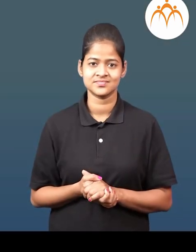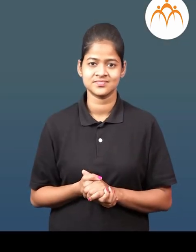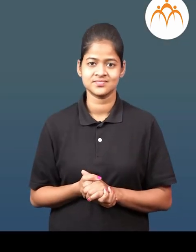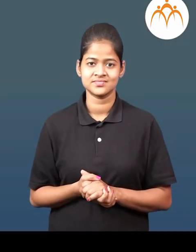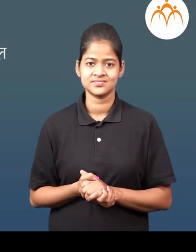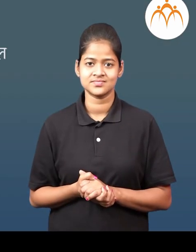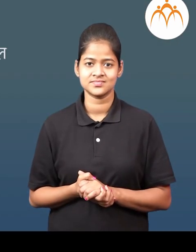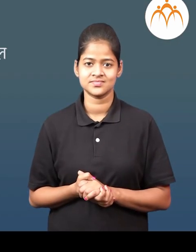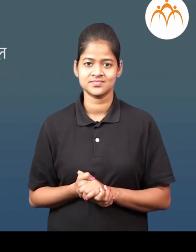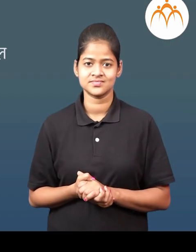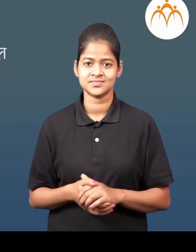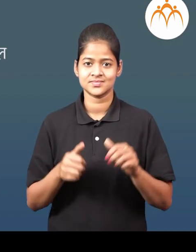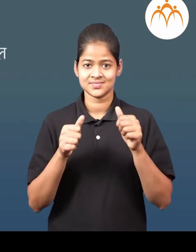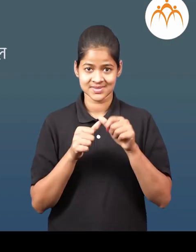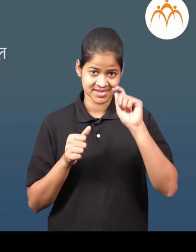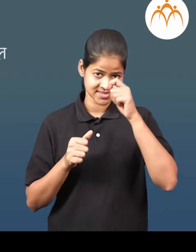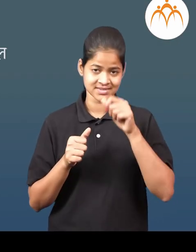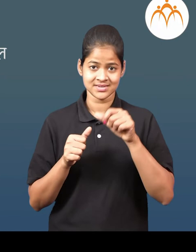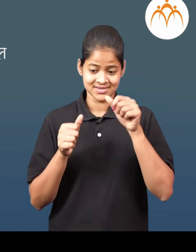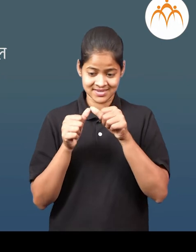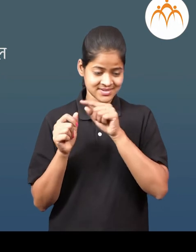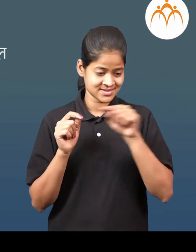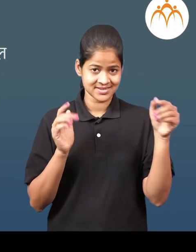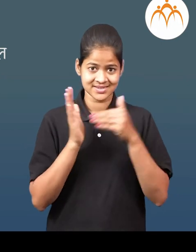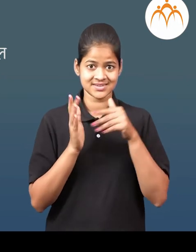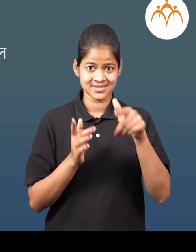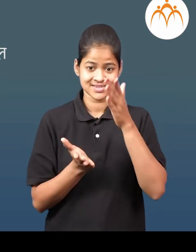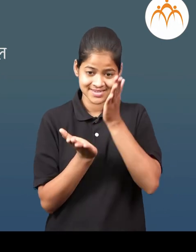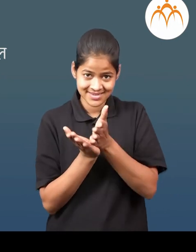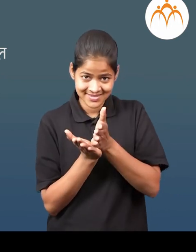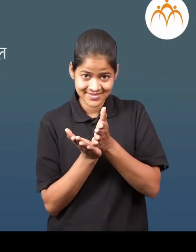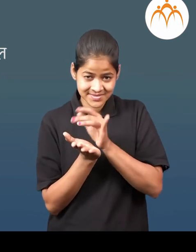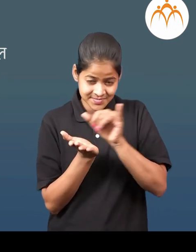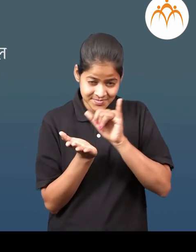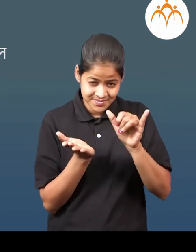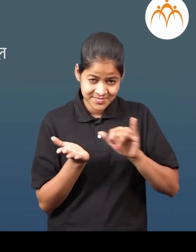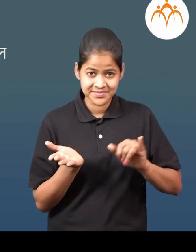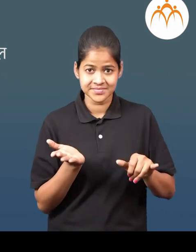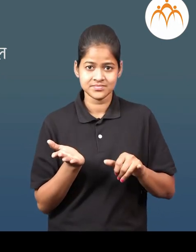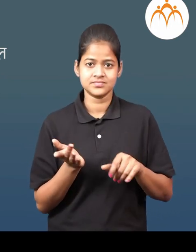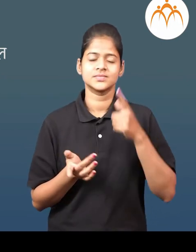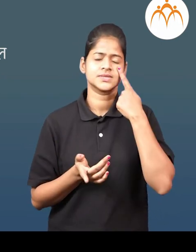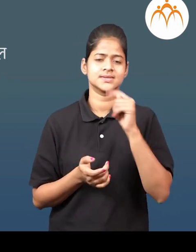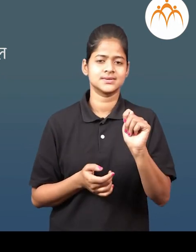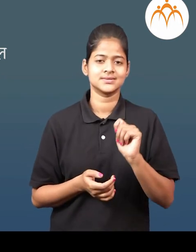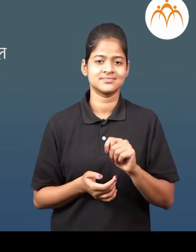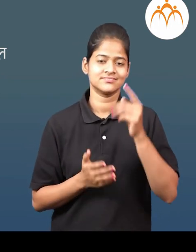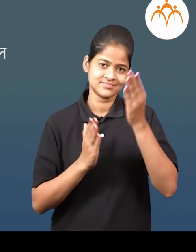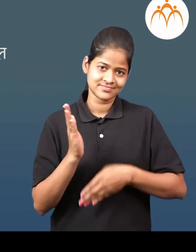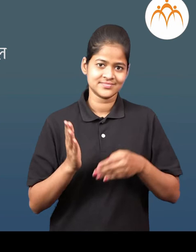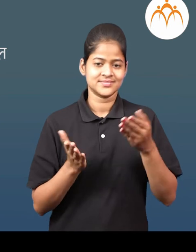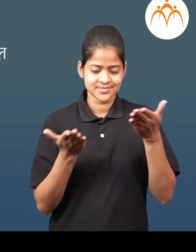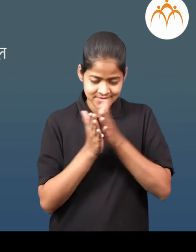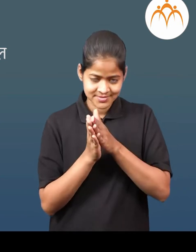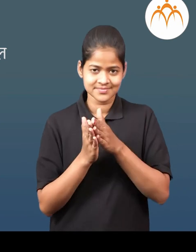1. कुठली इंग्रजी अक्षरे सममित आहेत हे पाहाणया साथी जा ठीकाणी घडी गालावी लागेल आशा ठीकाणी